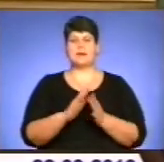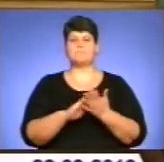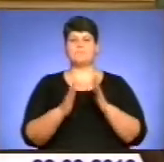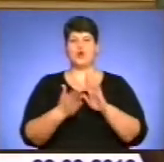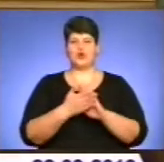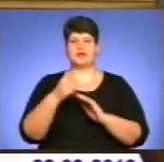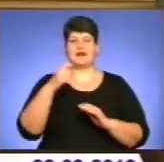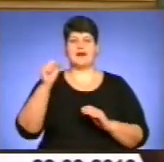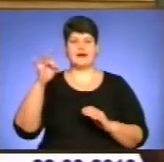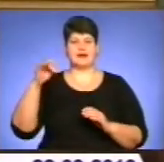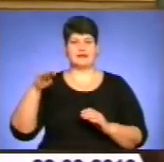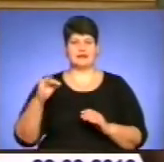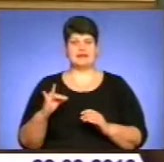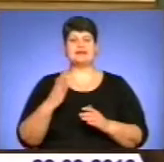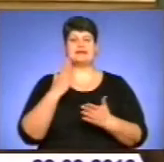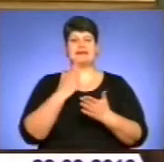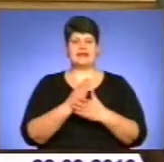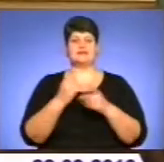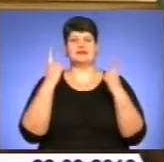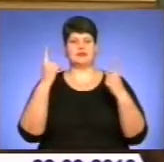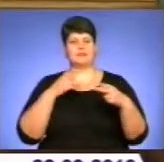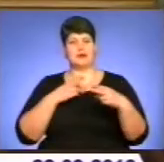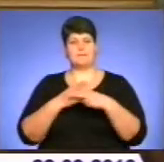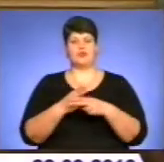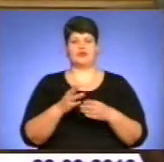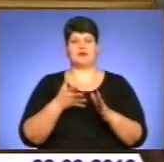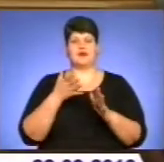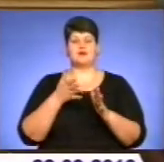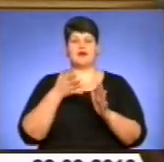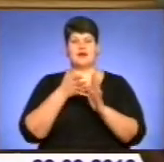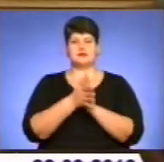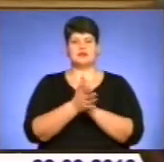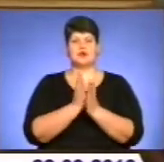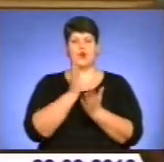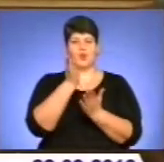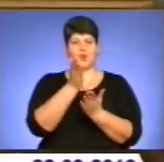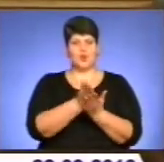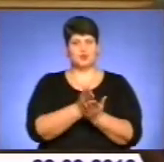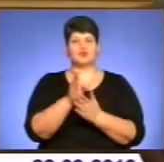є істотною перепоною на шляху реалізації курсу та